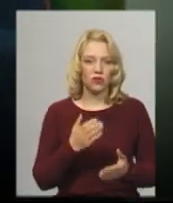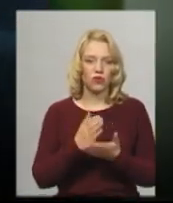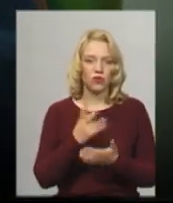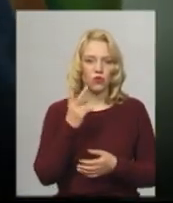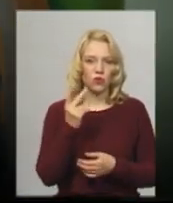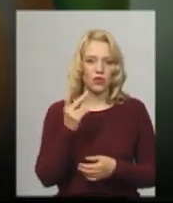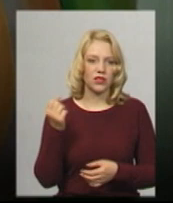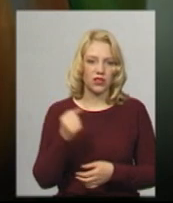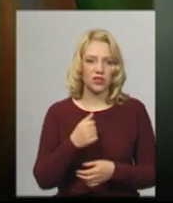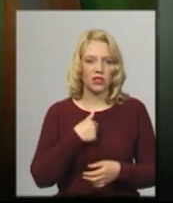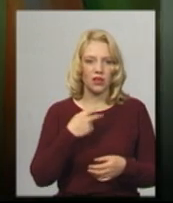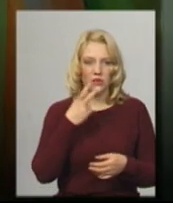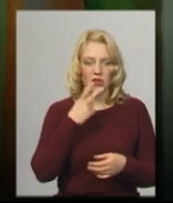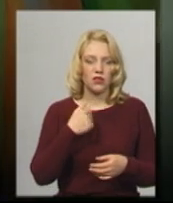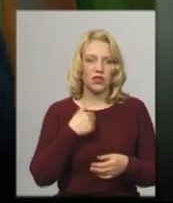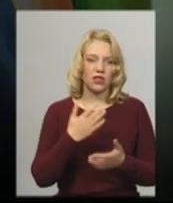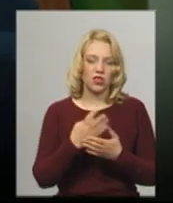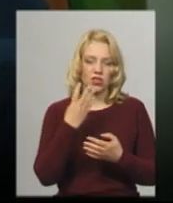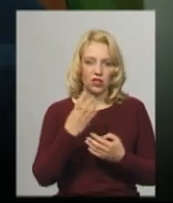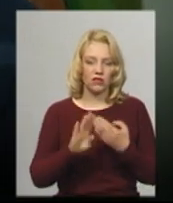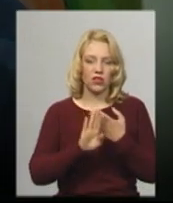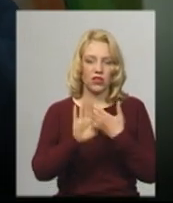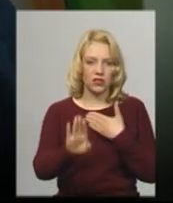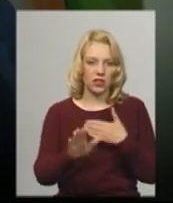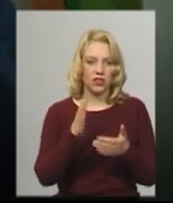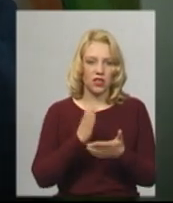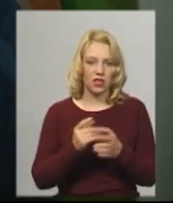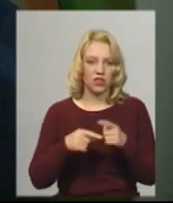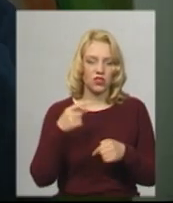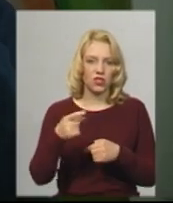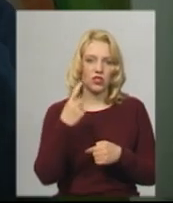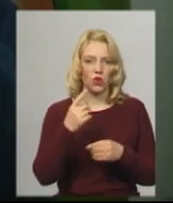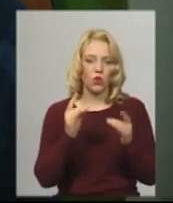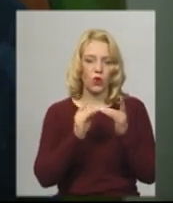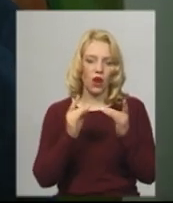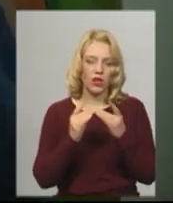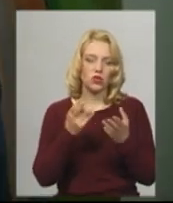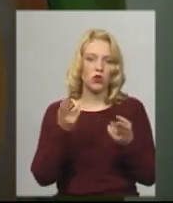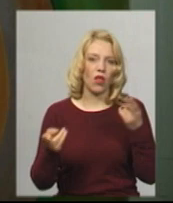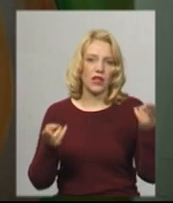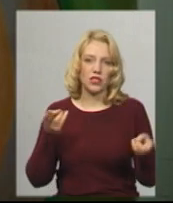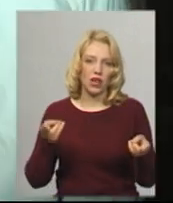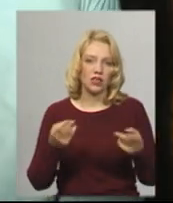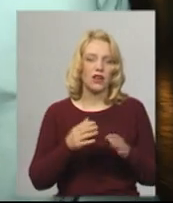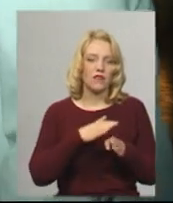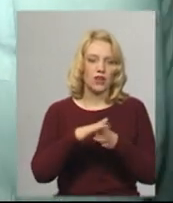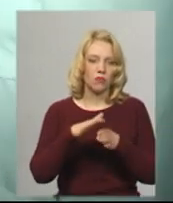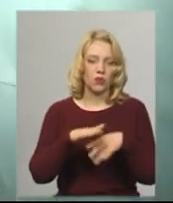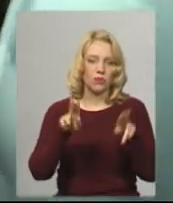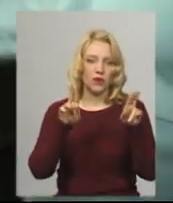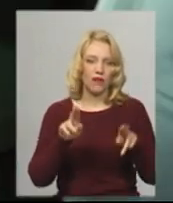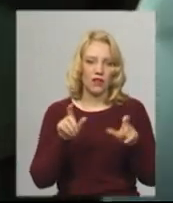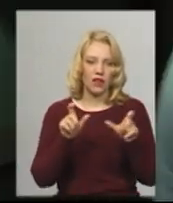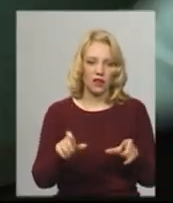бачу, у вже по четверо є на дистанції, дотримується через одну ліжку, лежать пацієнти, і це й дотримується карантину. Ось така у нас